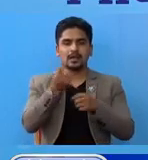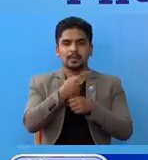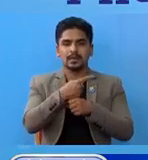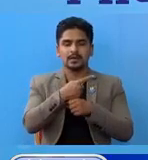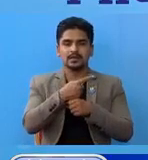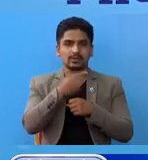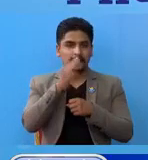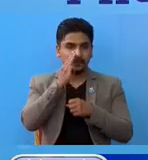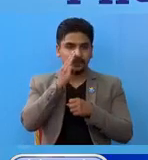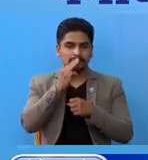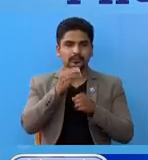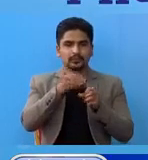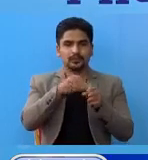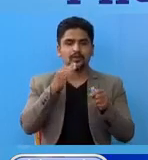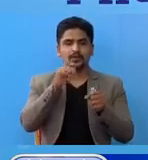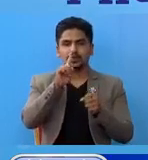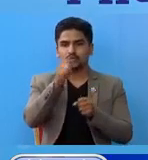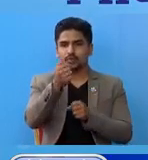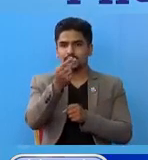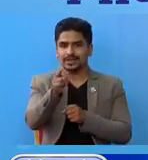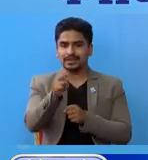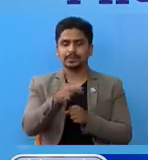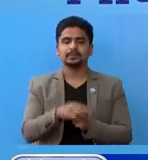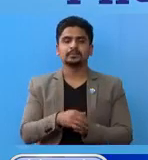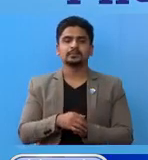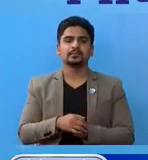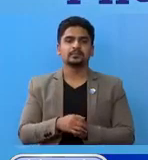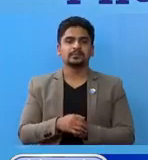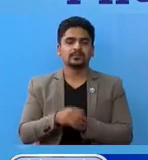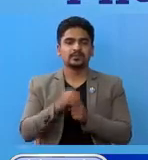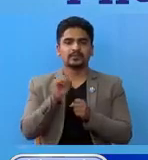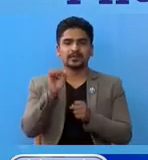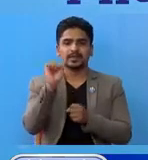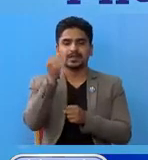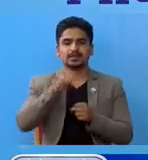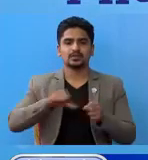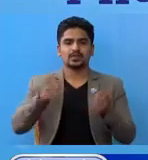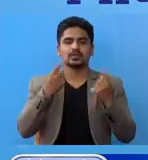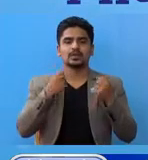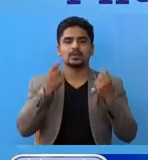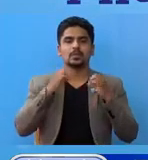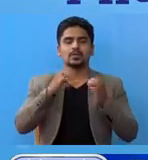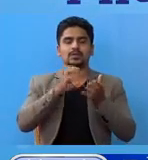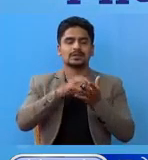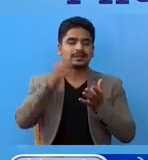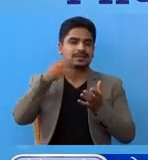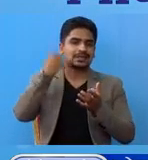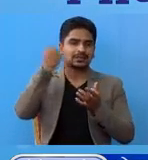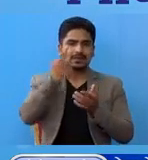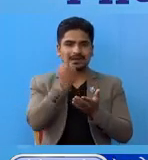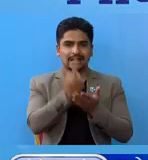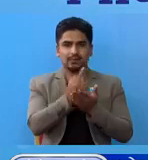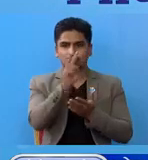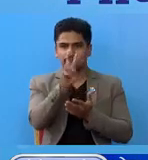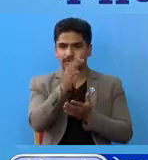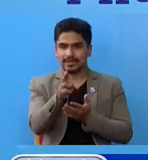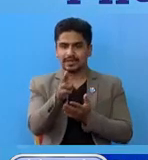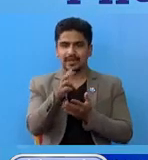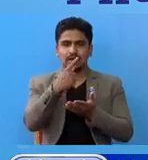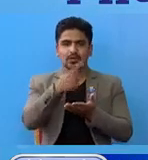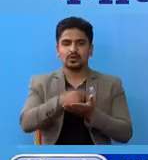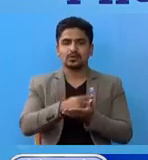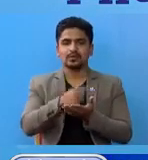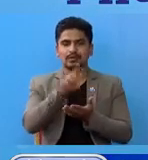परियोक शाला मा दनुसा का सुर जन राष्टिय जनुसर्थ परियोक शाला टेकु मा काफंडु का दुई जन र